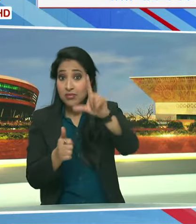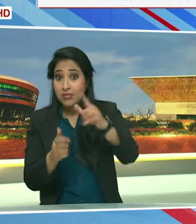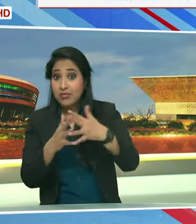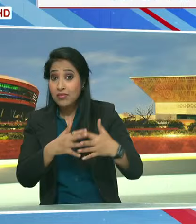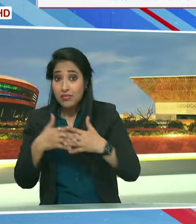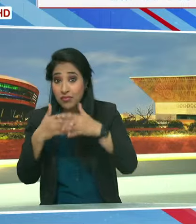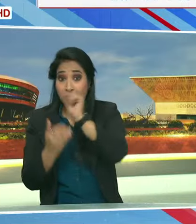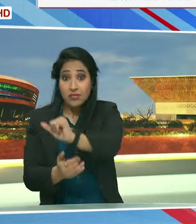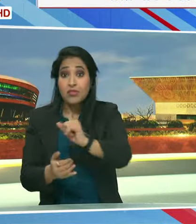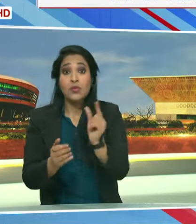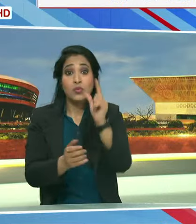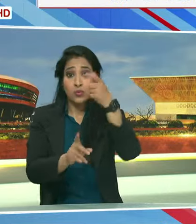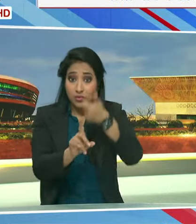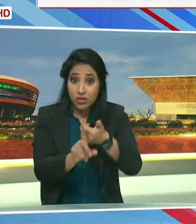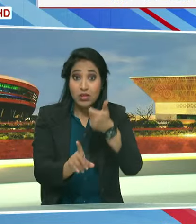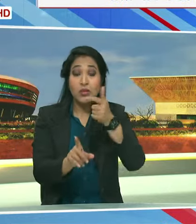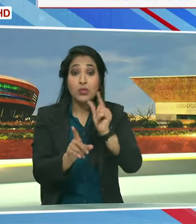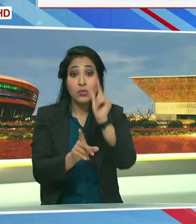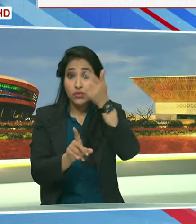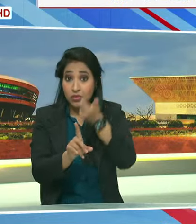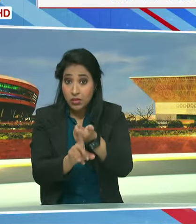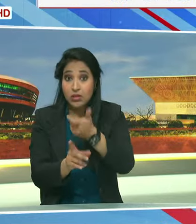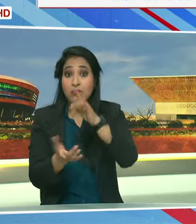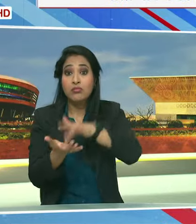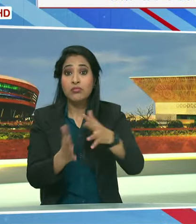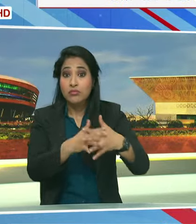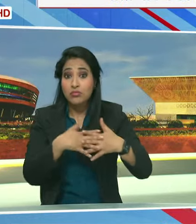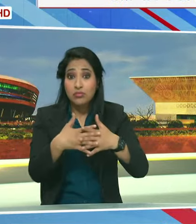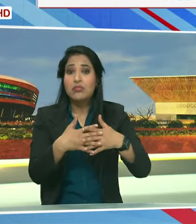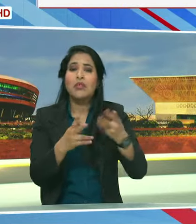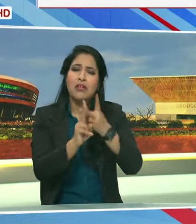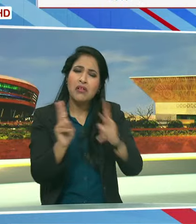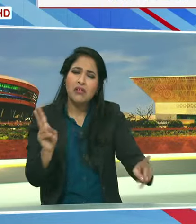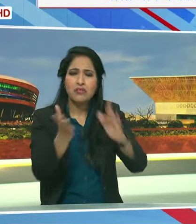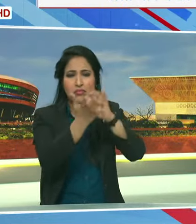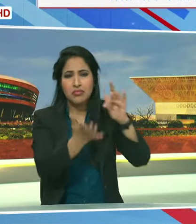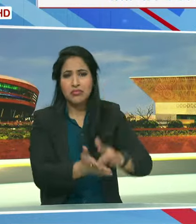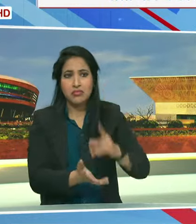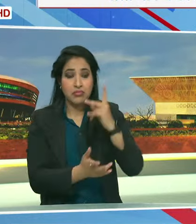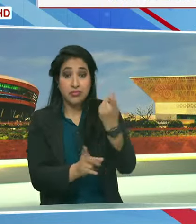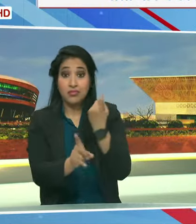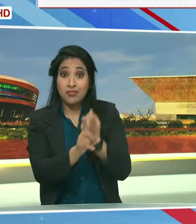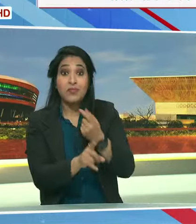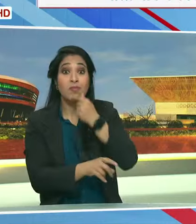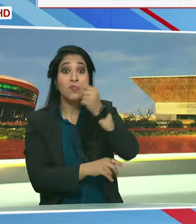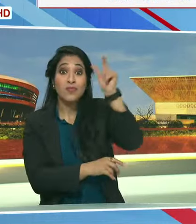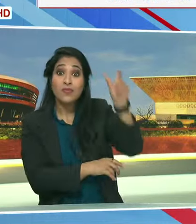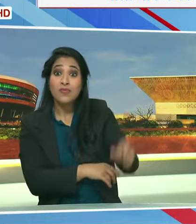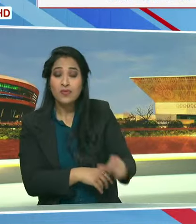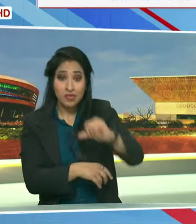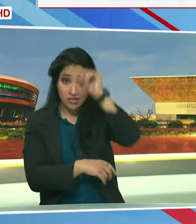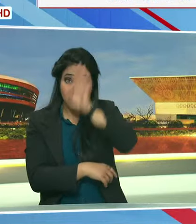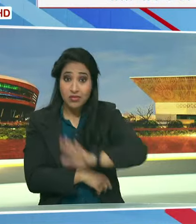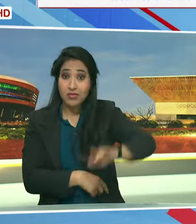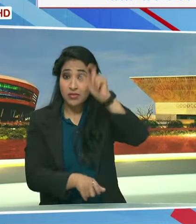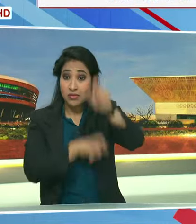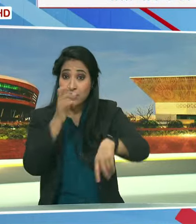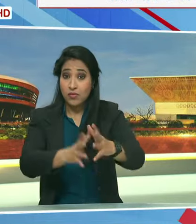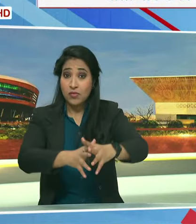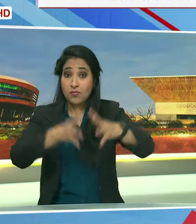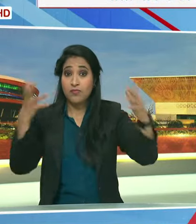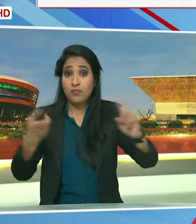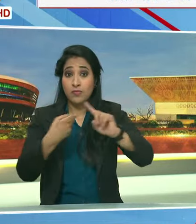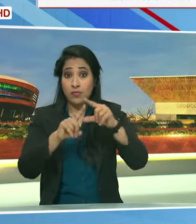अमेरिका, सैयुत राज्य अमेरिका और खाडी के देश हों केमपे ने कहा कि भारत की जन सांखी की,